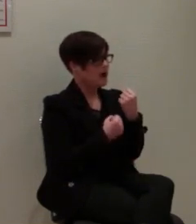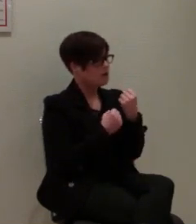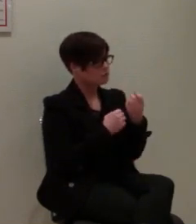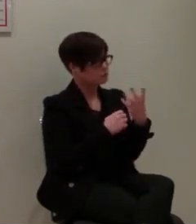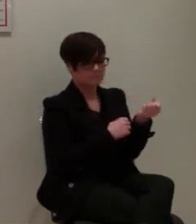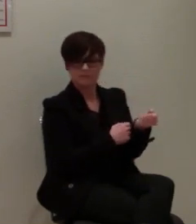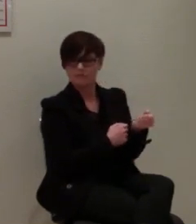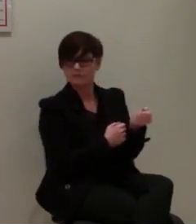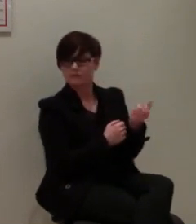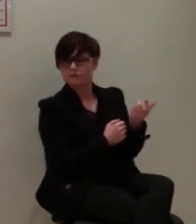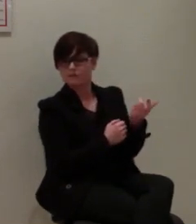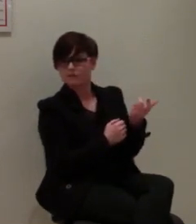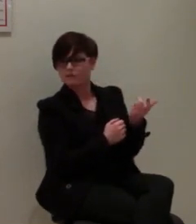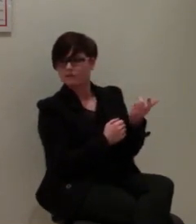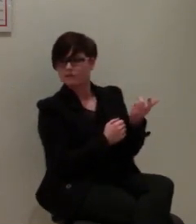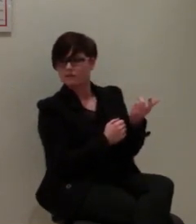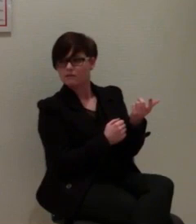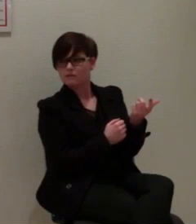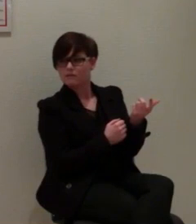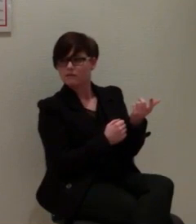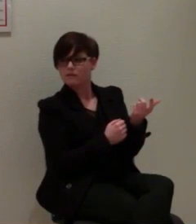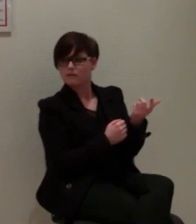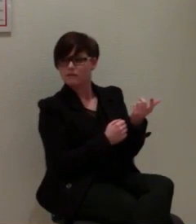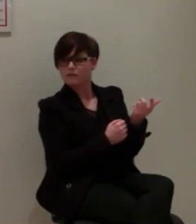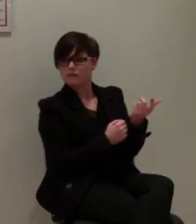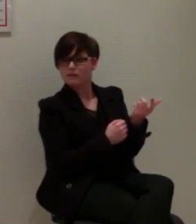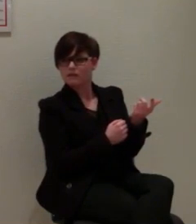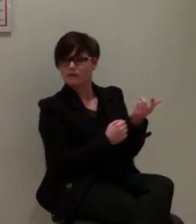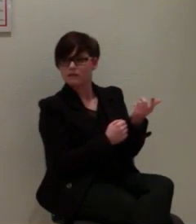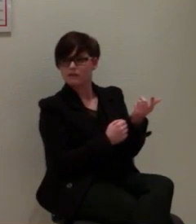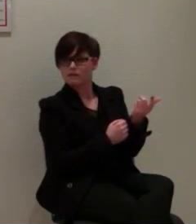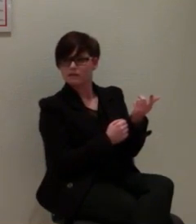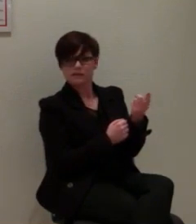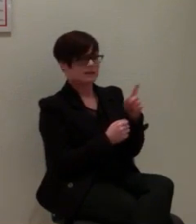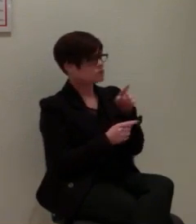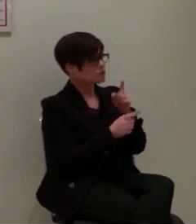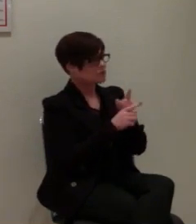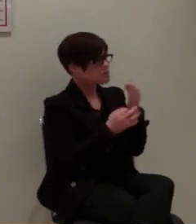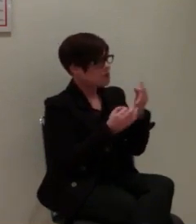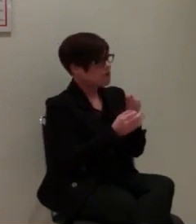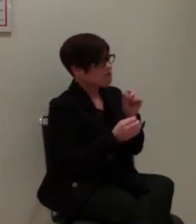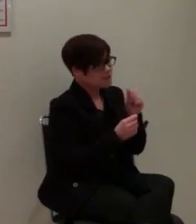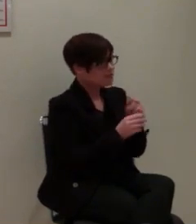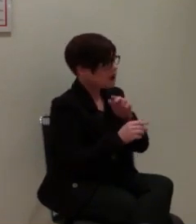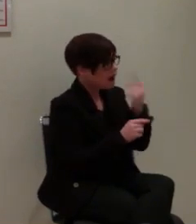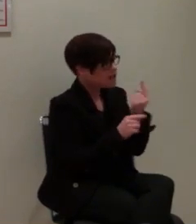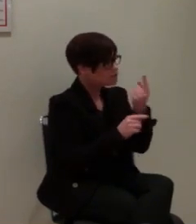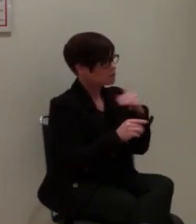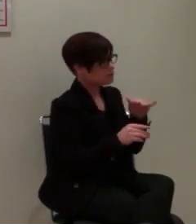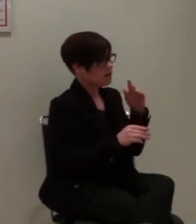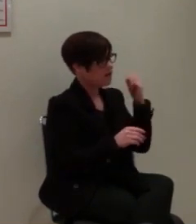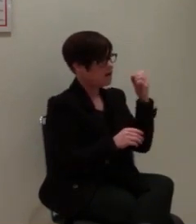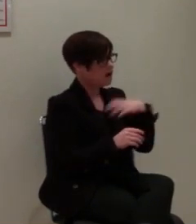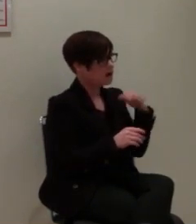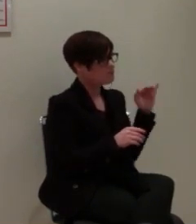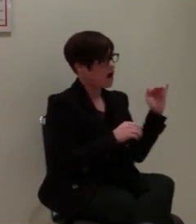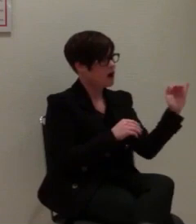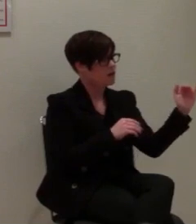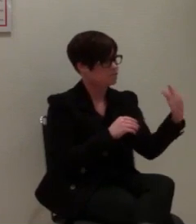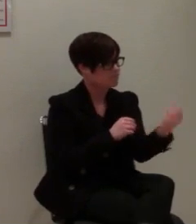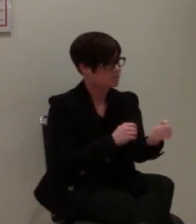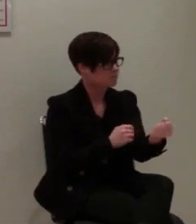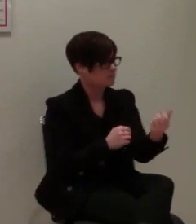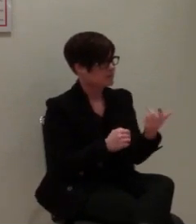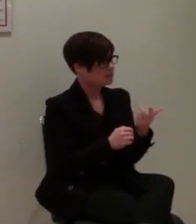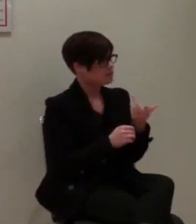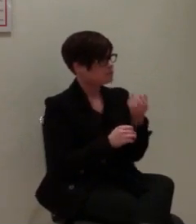nach dem Unglück Polizei und Rotes Kreuz. Trotzdem dauert es fast eine Stunde, bis der Krankenwagen eintrifft. Björn stirbt nicht an